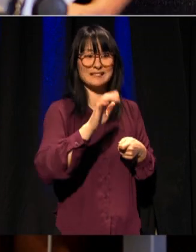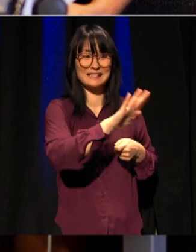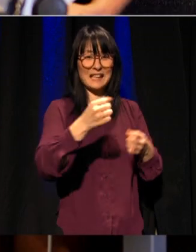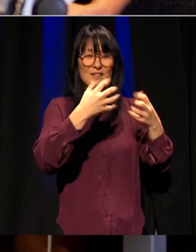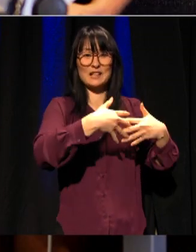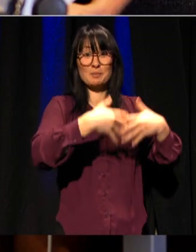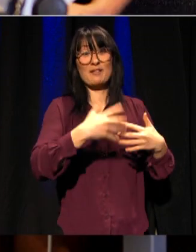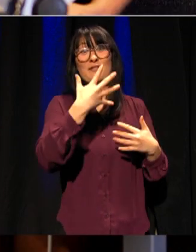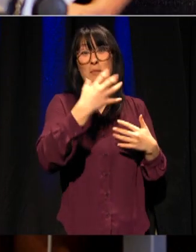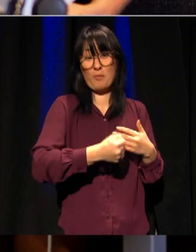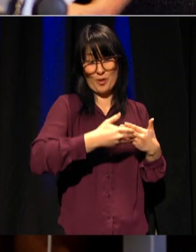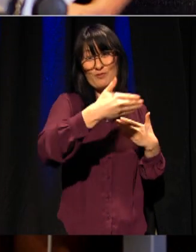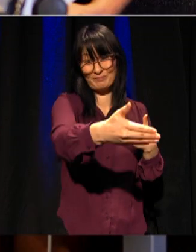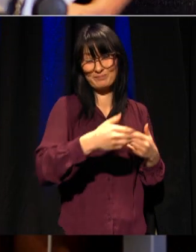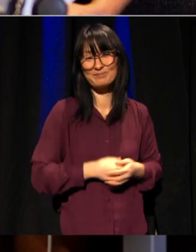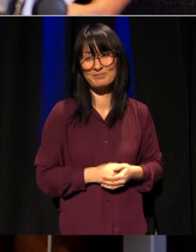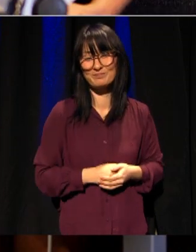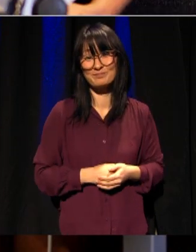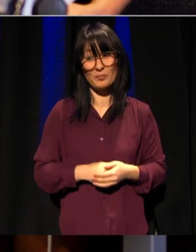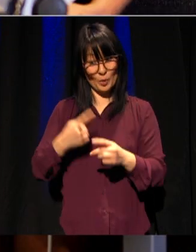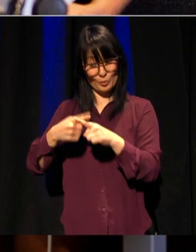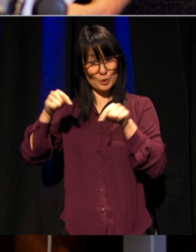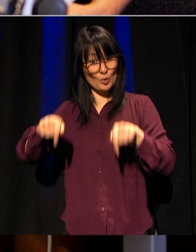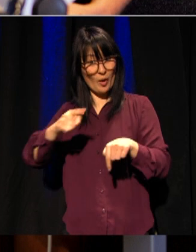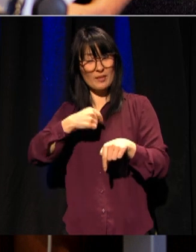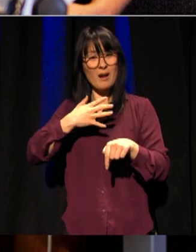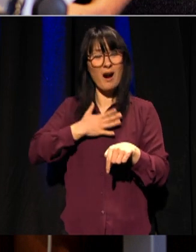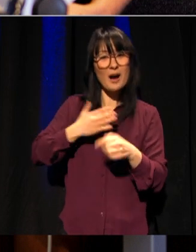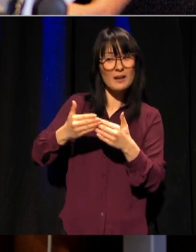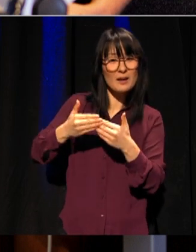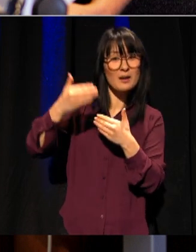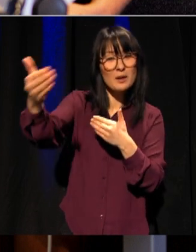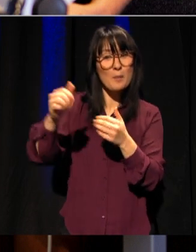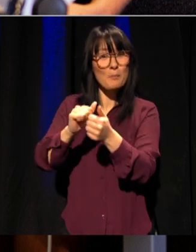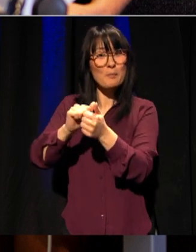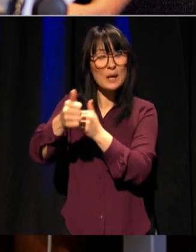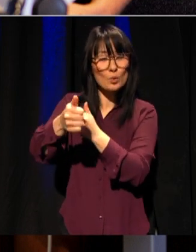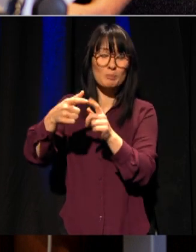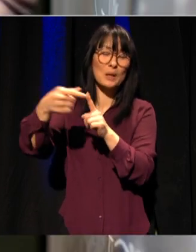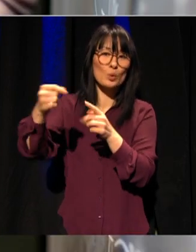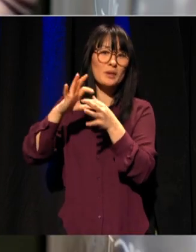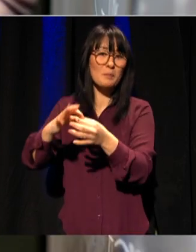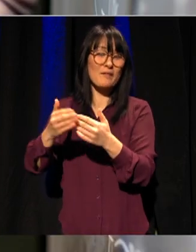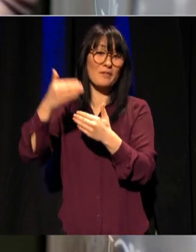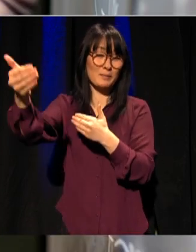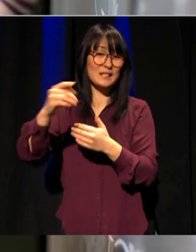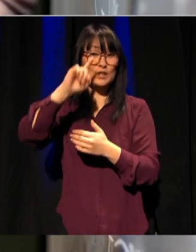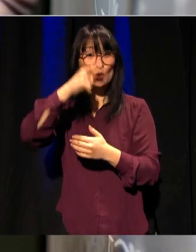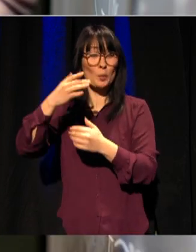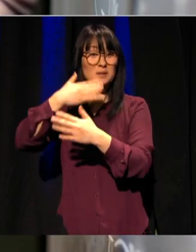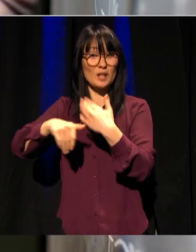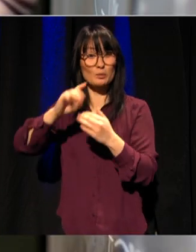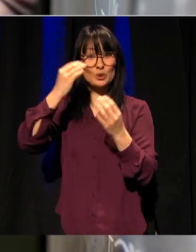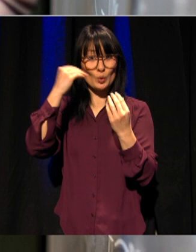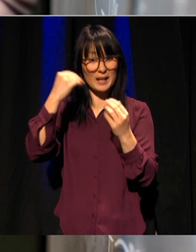Vi sjøsetter nå de første pilotene i fremtidens humsamstudier og fremtidens teknologistudier.